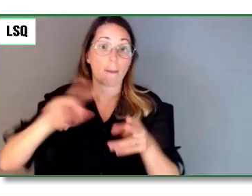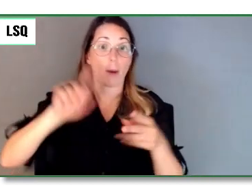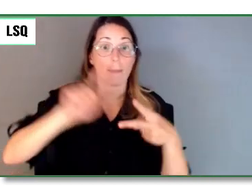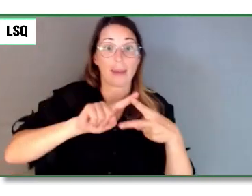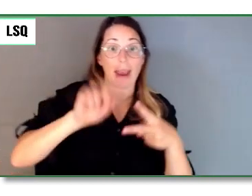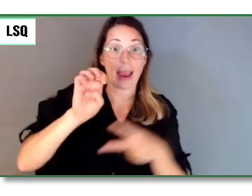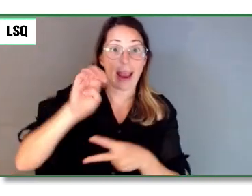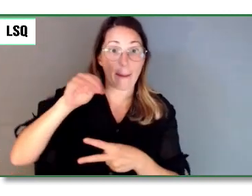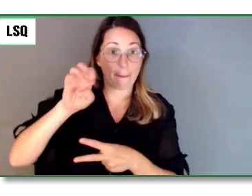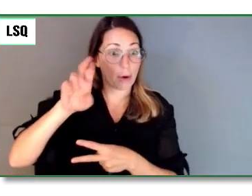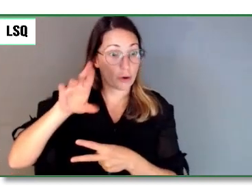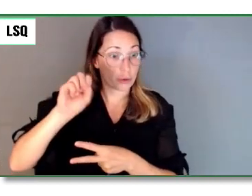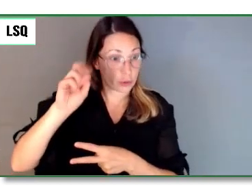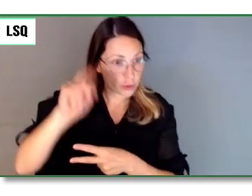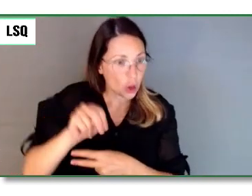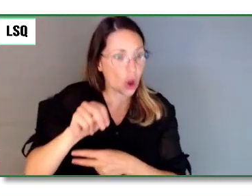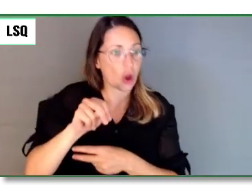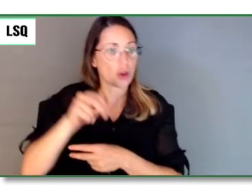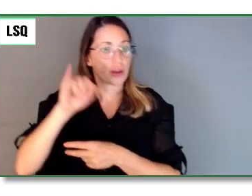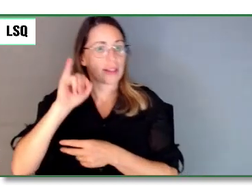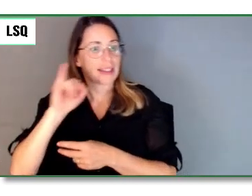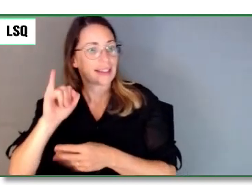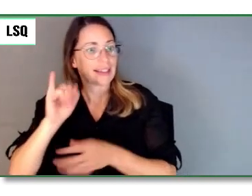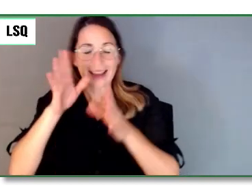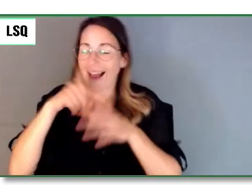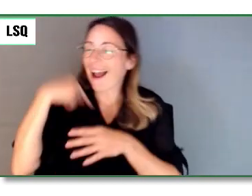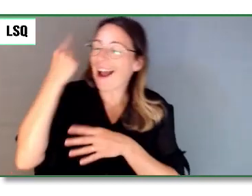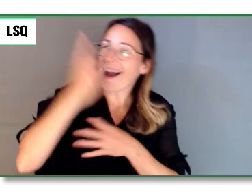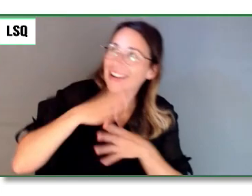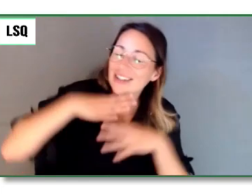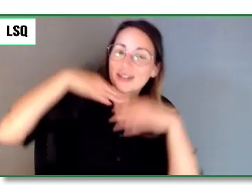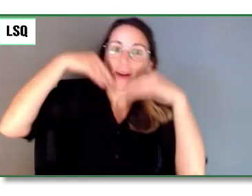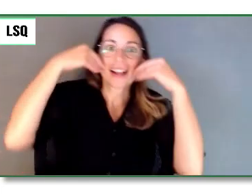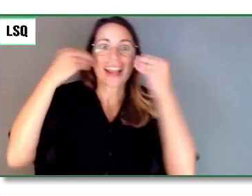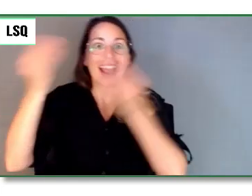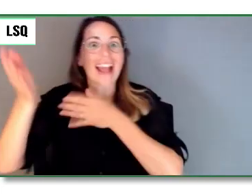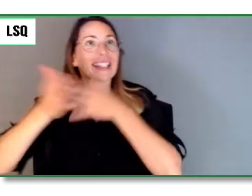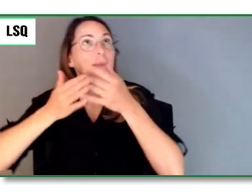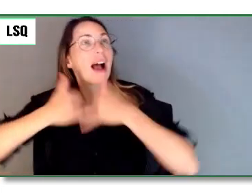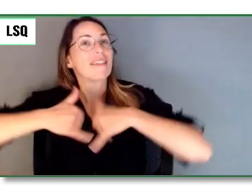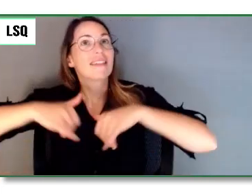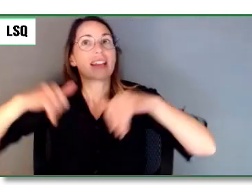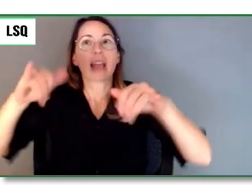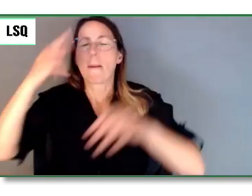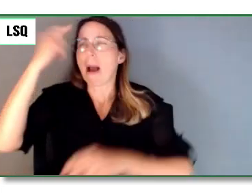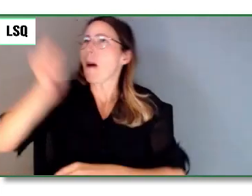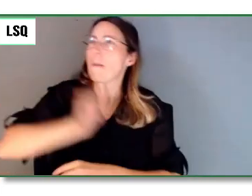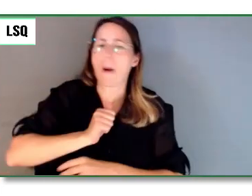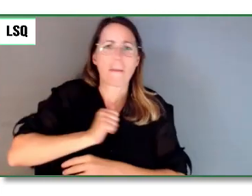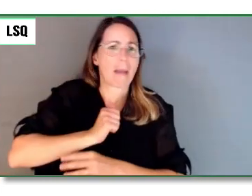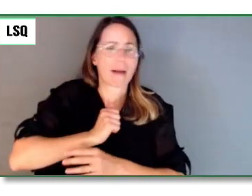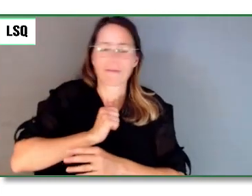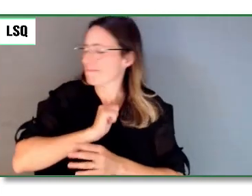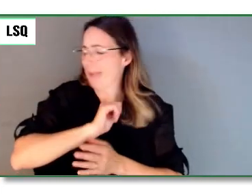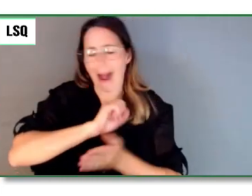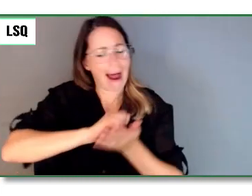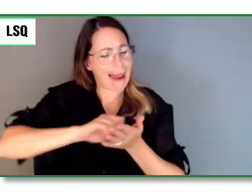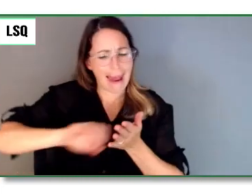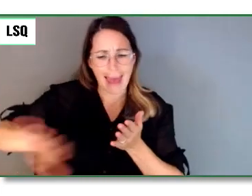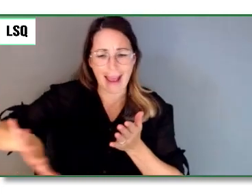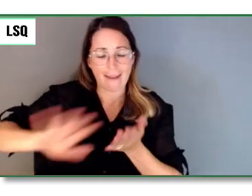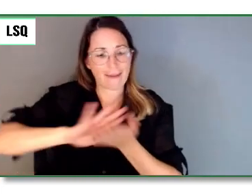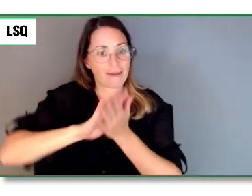mesquin s'évanouit. Je deviens un globe oculaire transparent. Je ne suis rien, je vois tout. » Alors, on peut voir